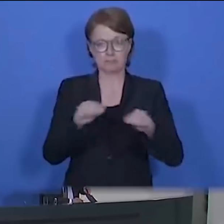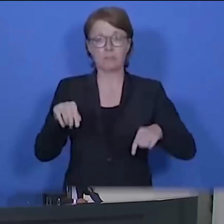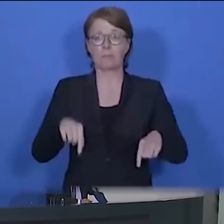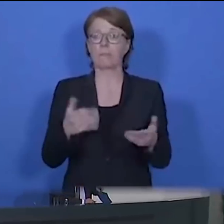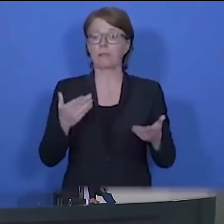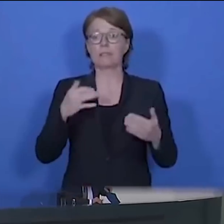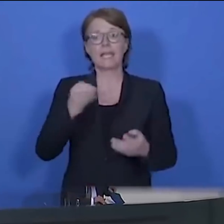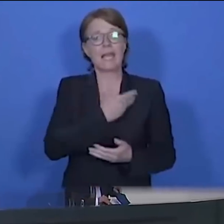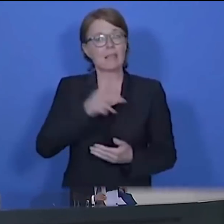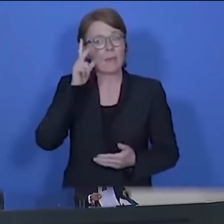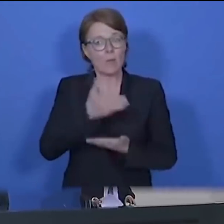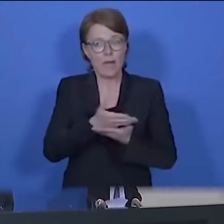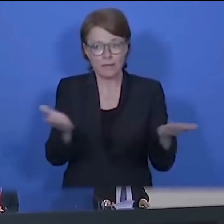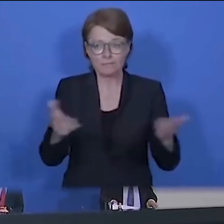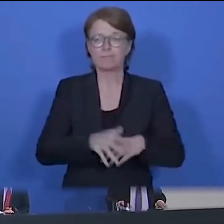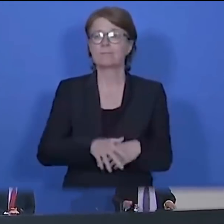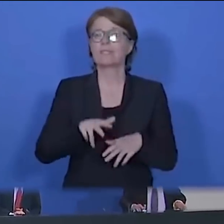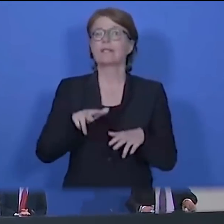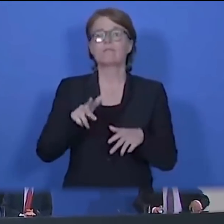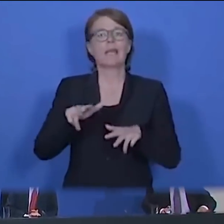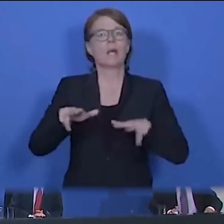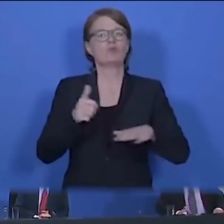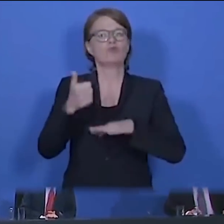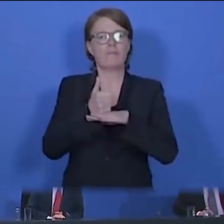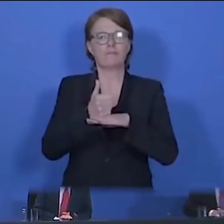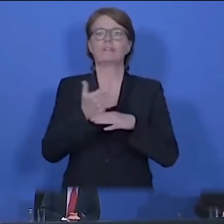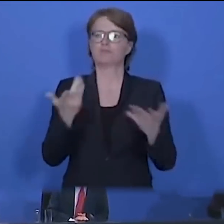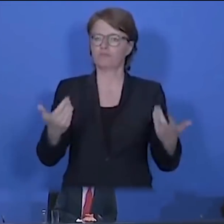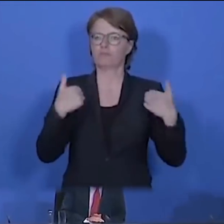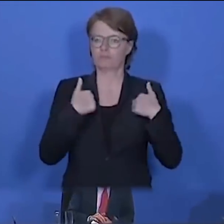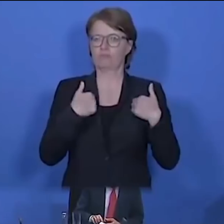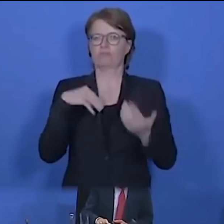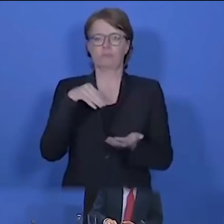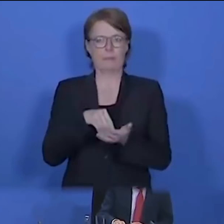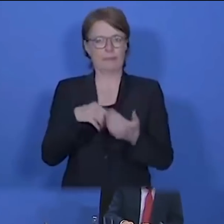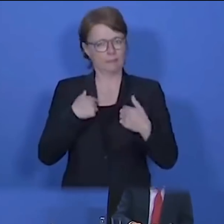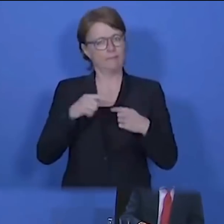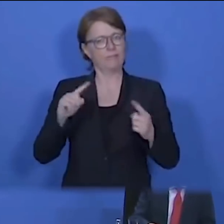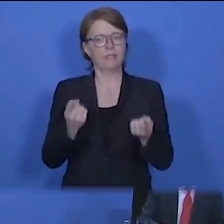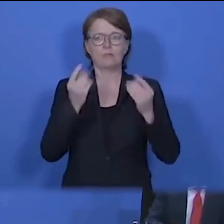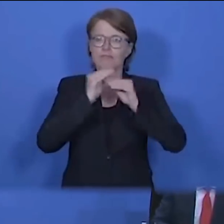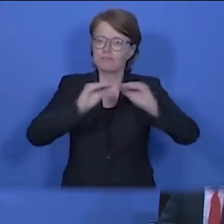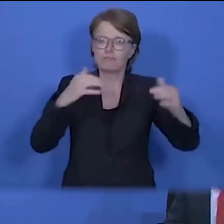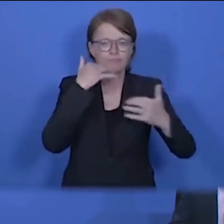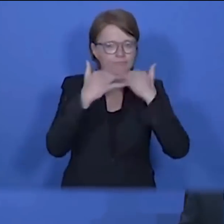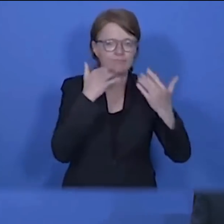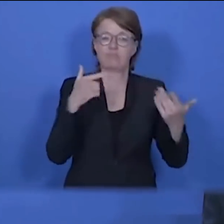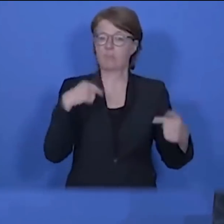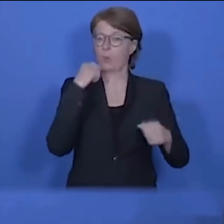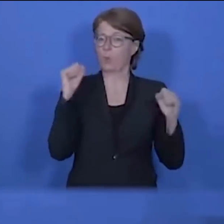Meine Damen und Herren, die Regierungschefs und Chefinnen der Länder, ich habe wieder einmal über die